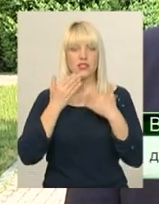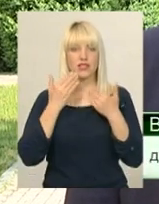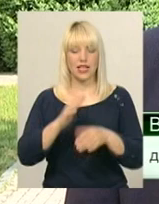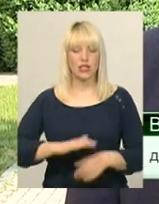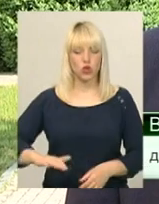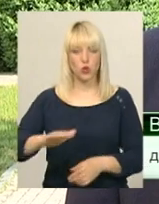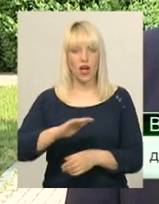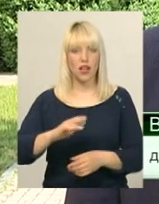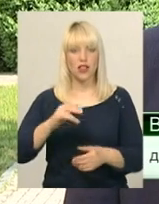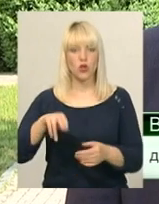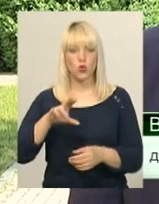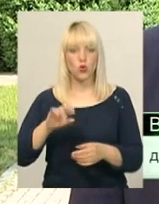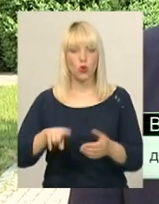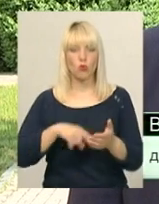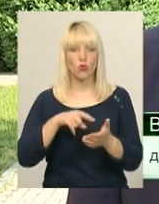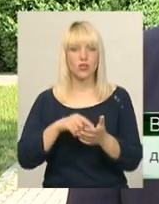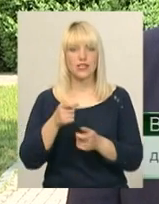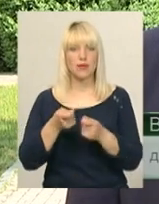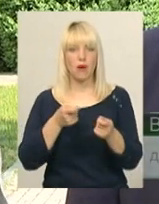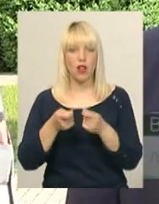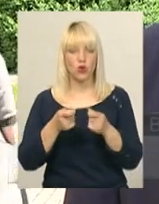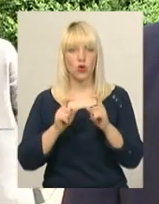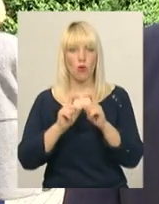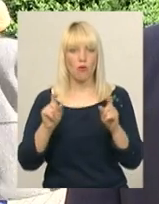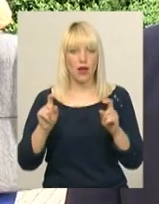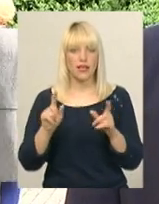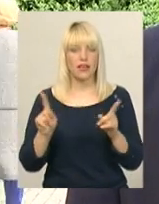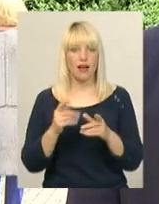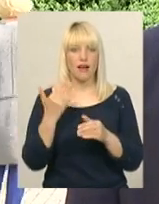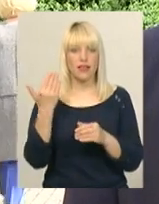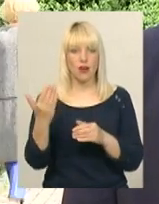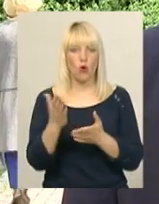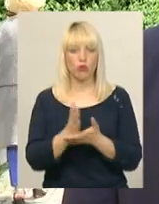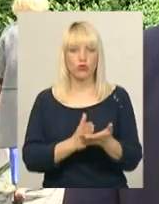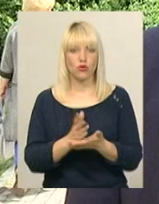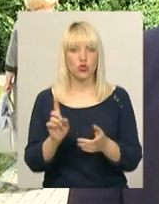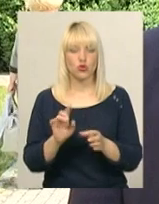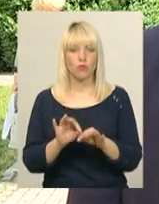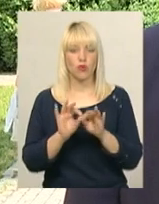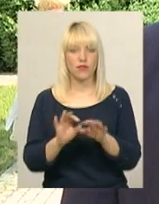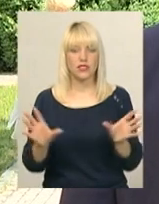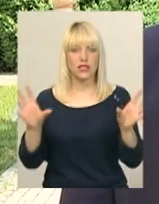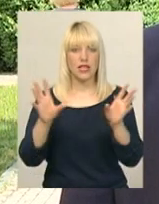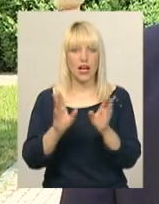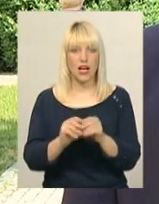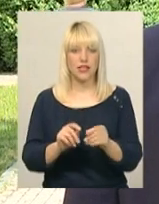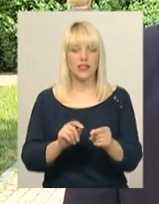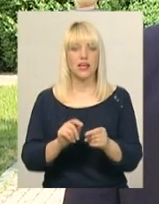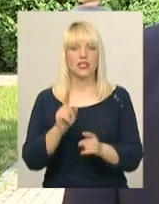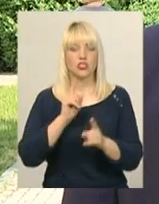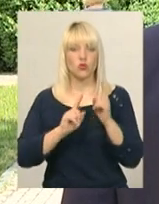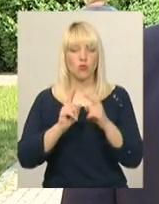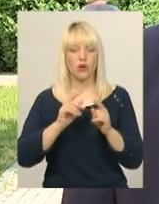до муніципальної компанії, яка їх обслуговує для того, щоб провести загальні збори. І після цих